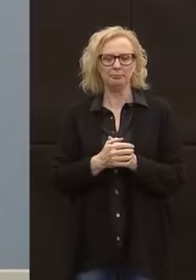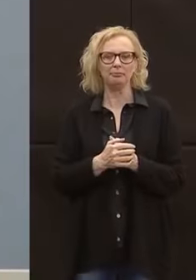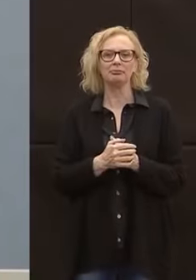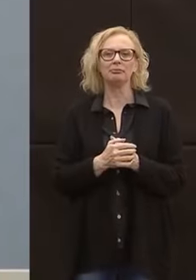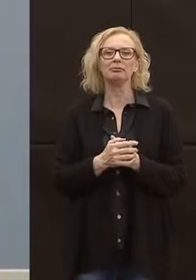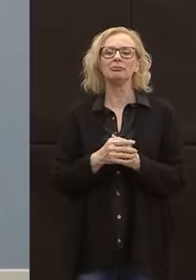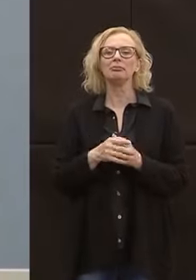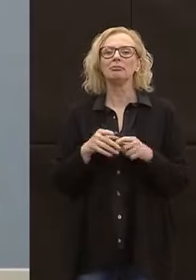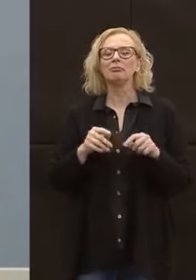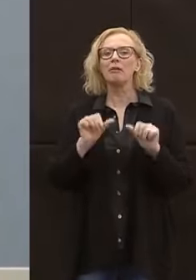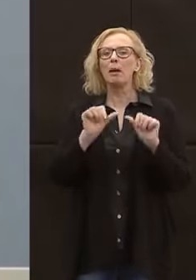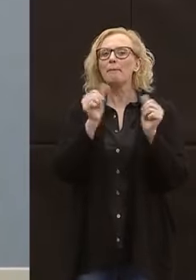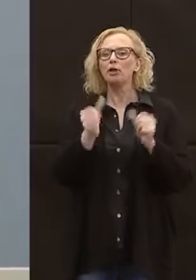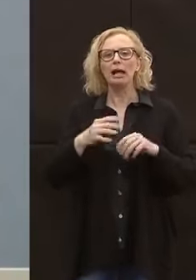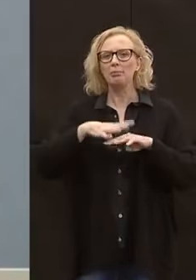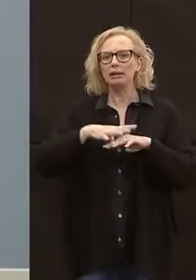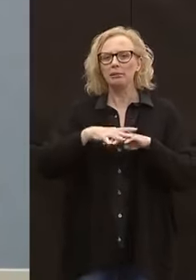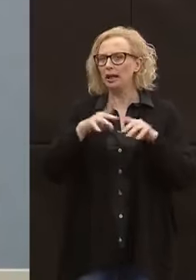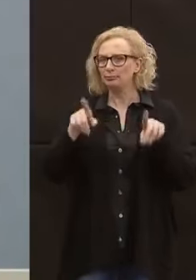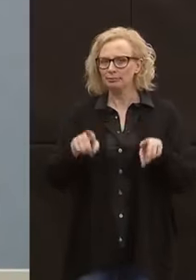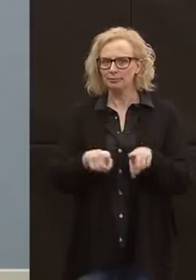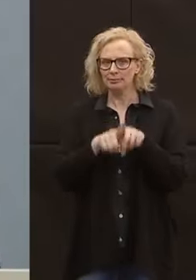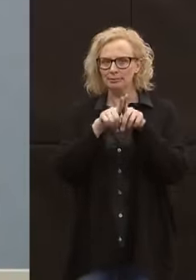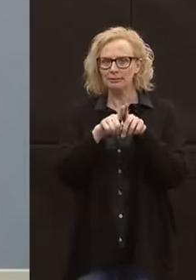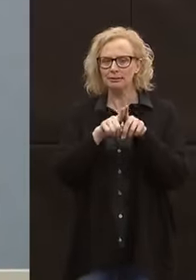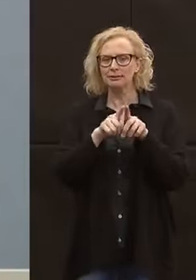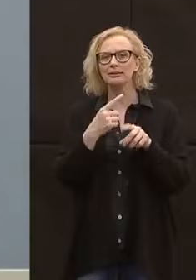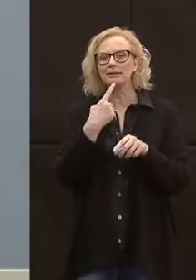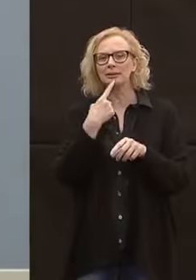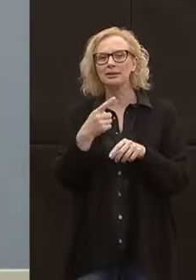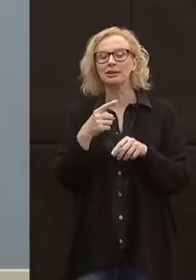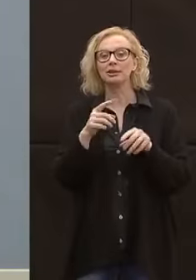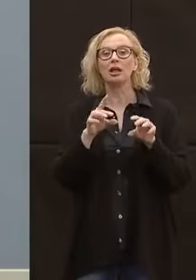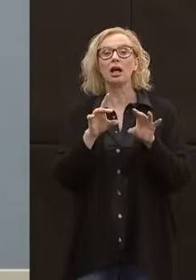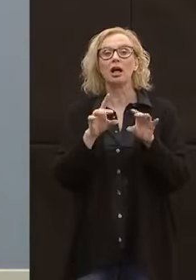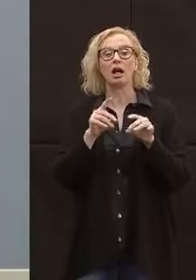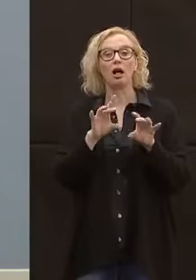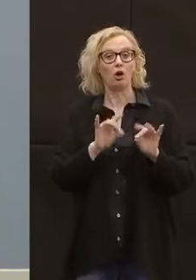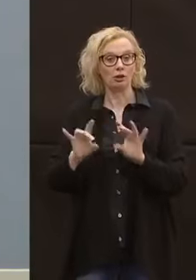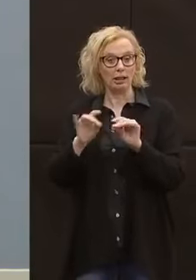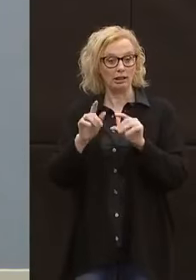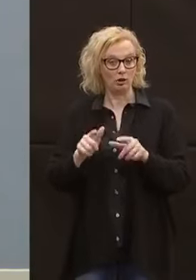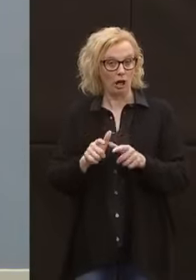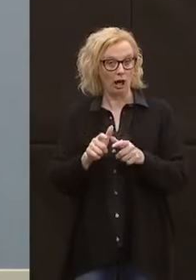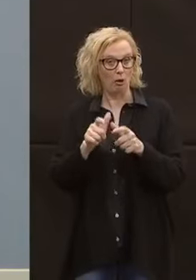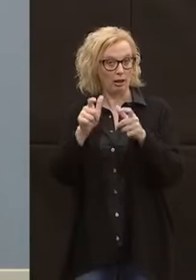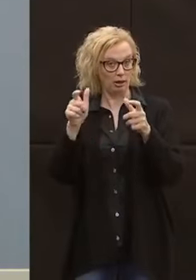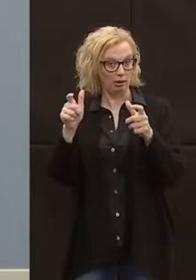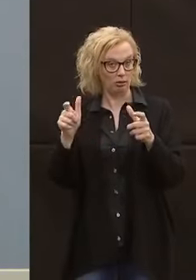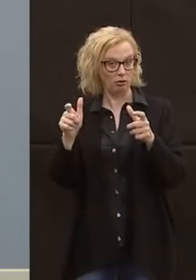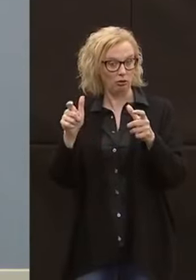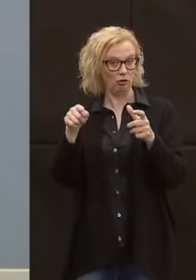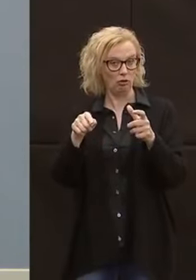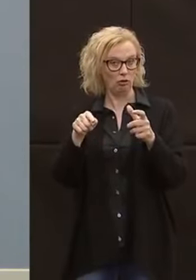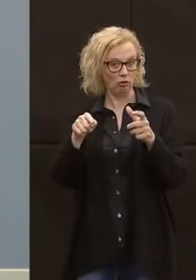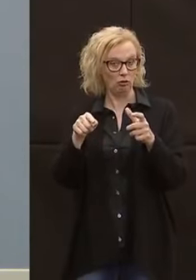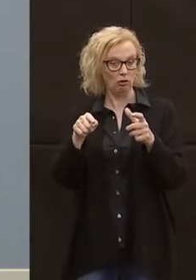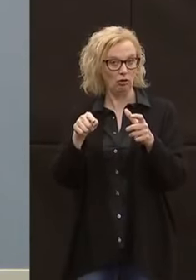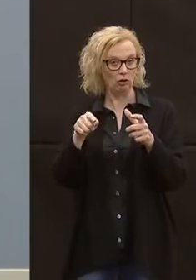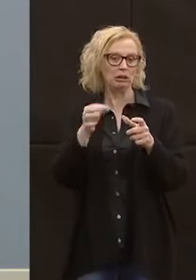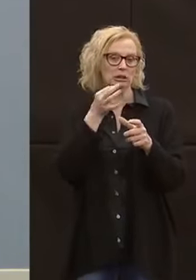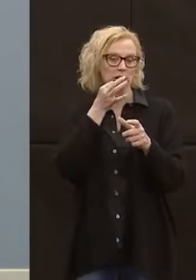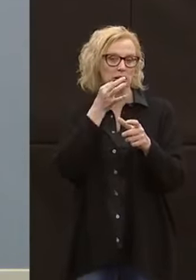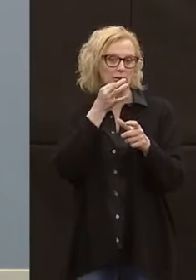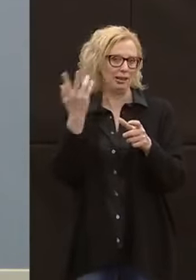modelli matematici ci dicono che c'è un effetto sul contagio, quindi un aumento, effetto sul contagio vuol dire aumento dei malati, maggiore